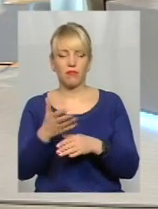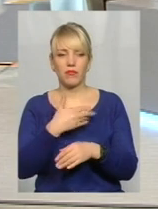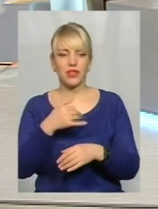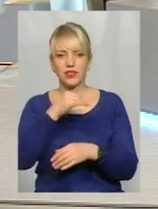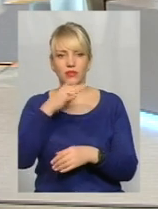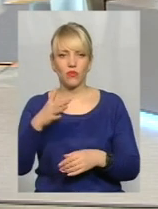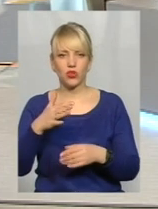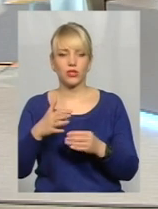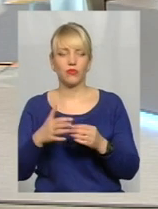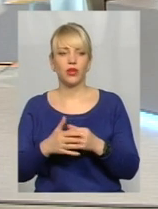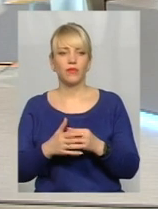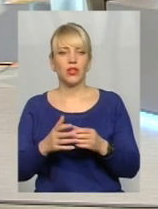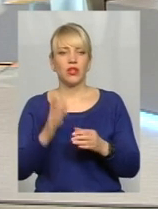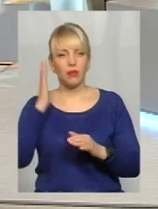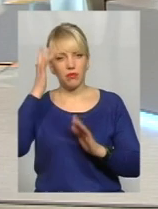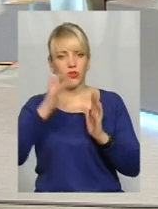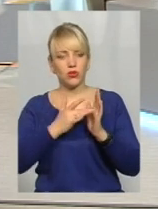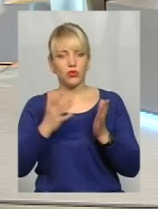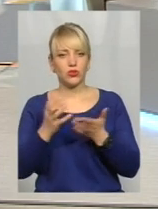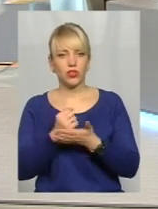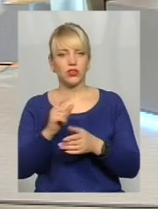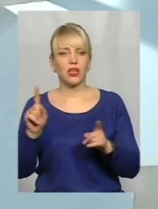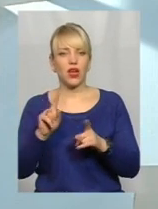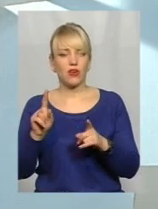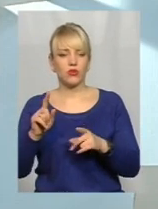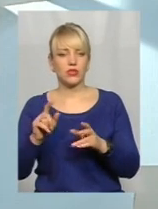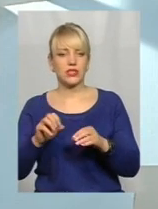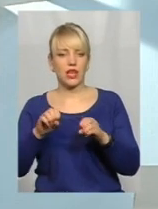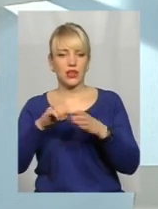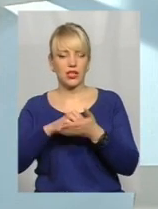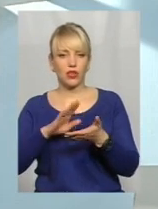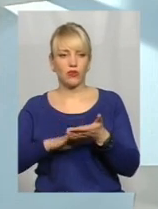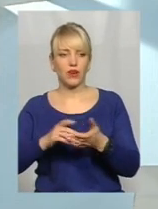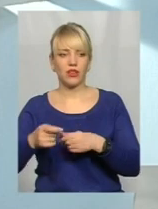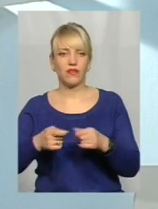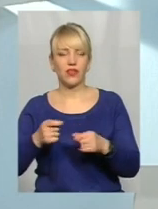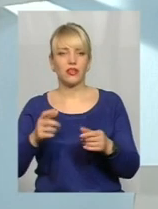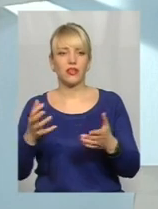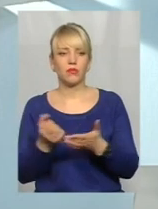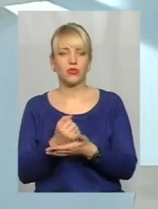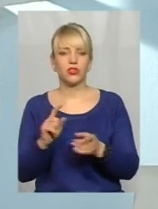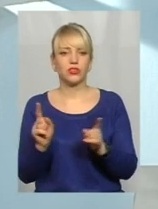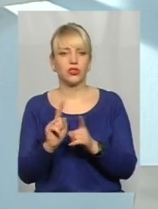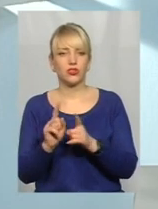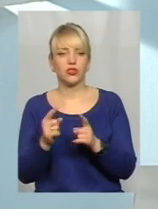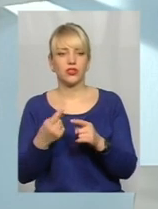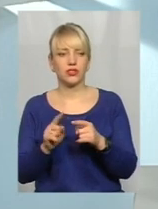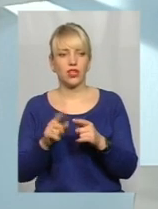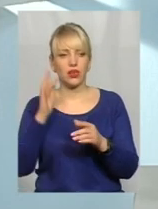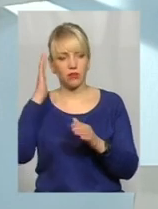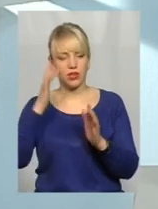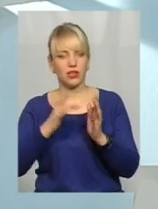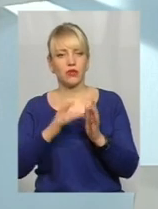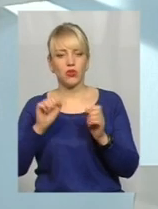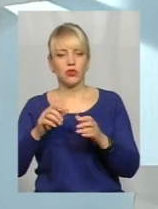зможемо досяти тієї мети, яку задекларувала влада. І виходить, що цієї мети ми можемо досяти